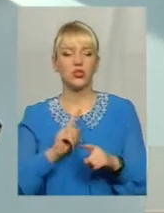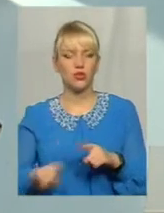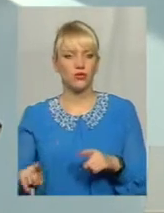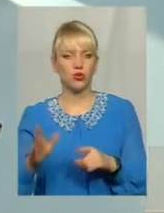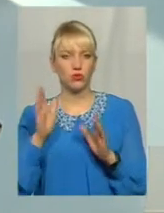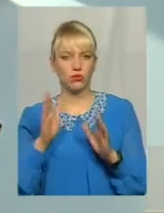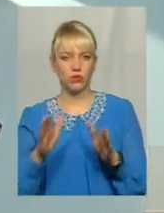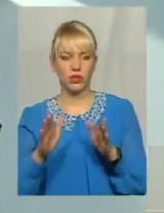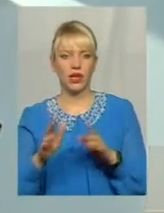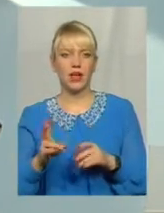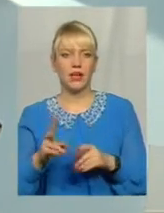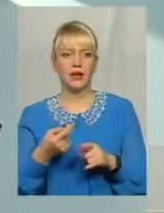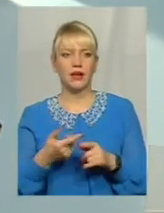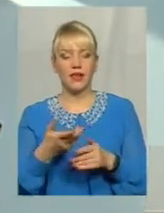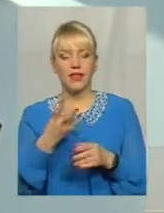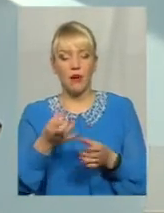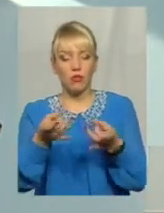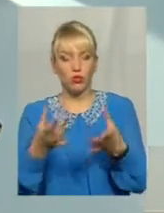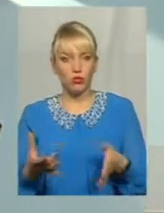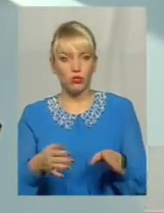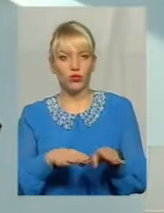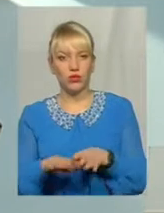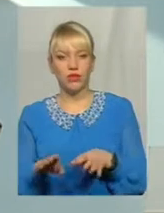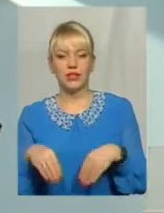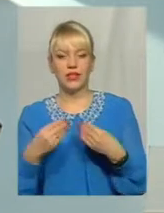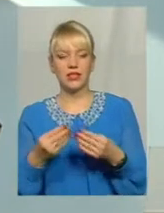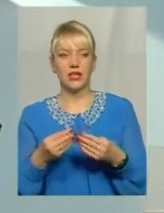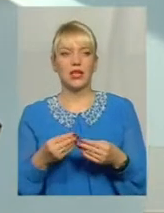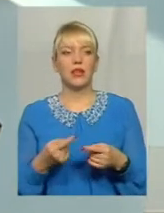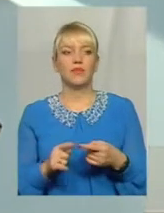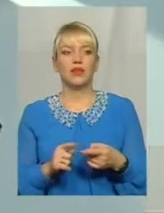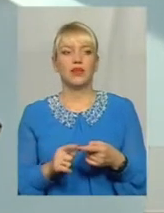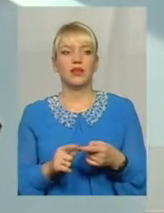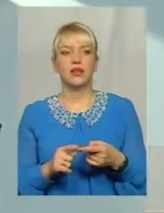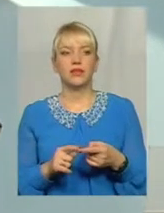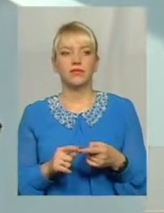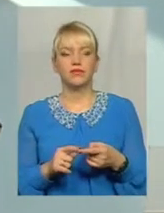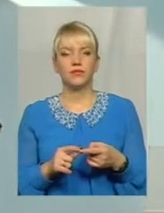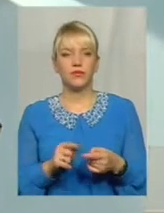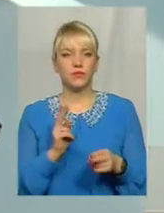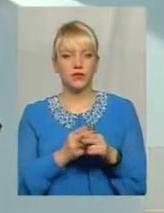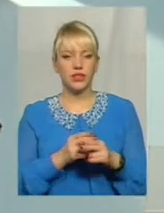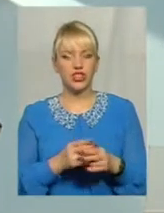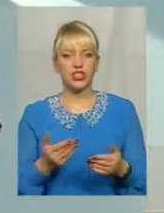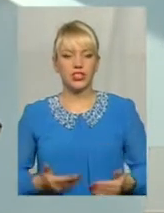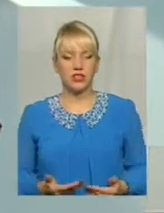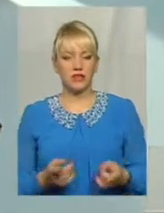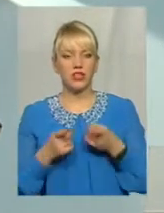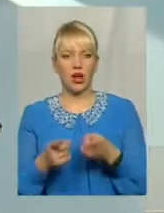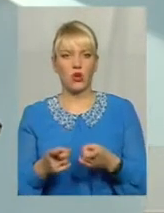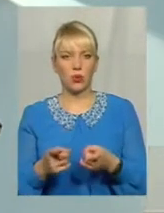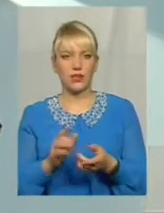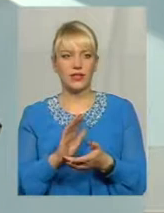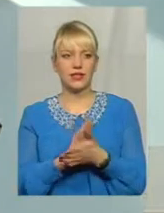на найпростішому рівні, але швидко Дало встановити саме життєгрово-загрозливі ситуації З якими потрібно справлятися дуже